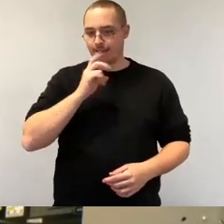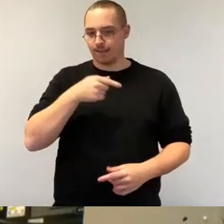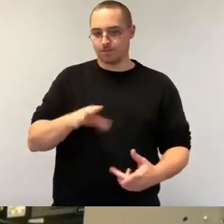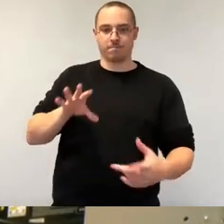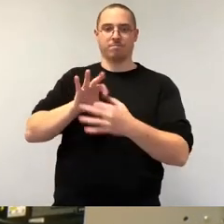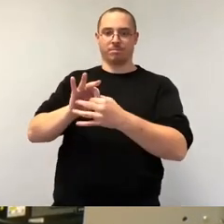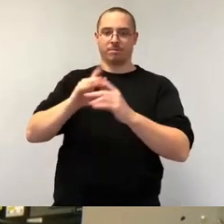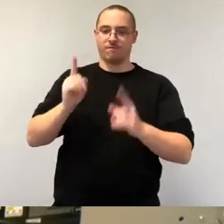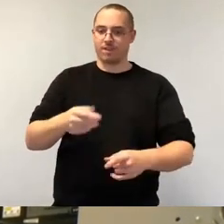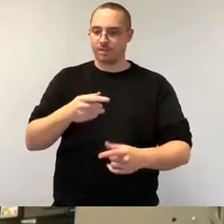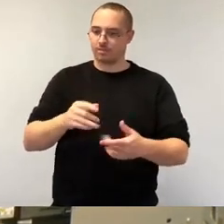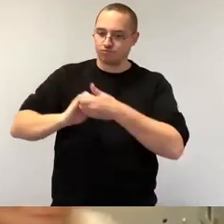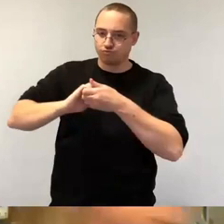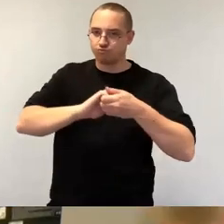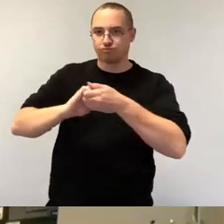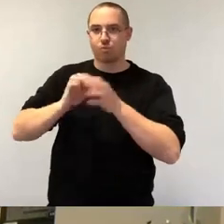Herzlichen Dank.